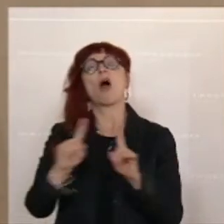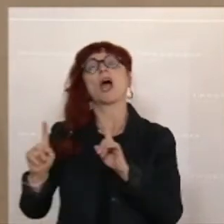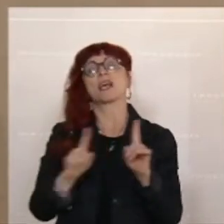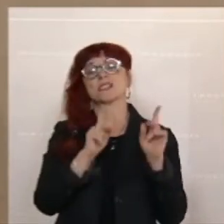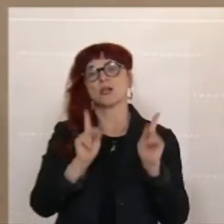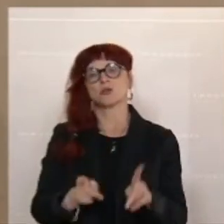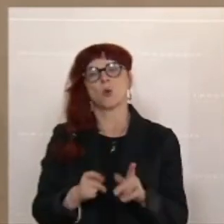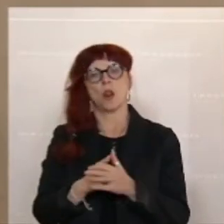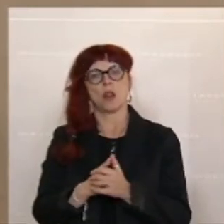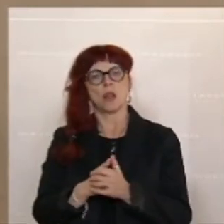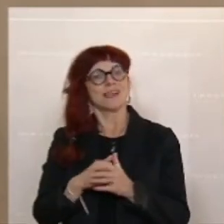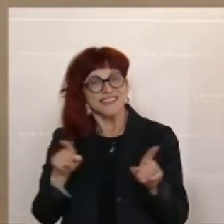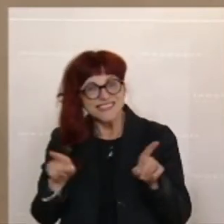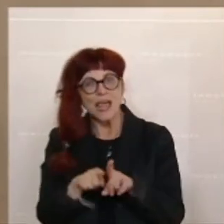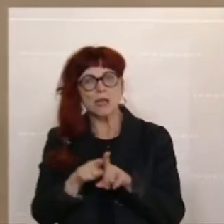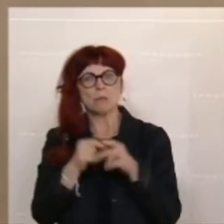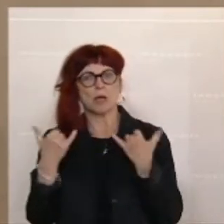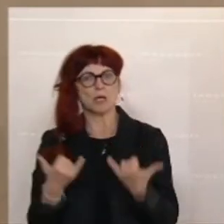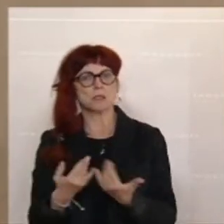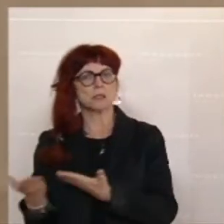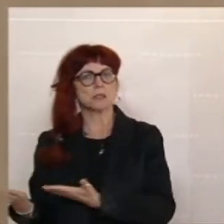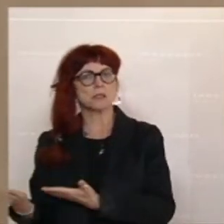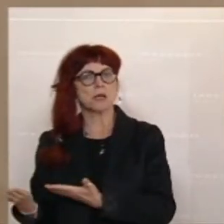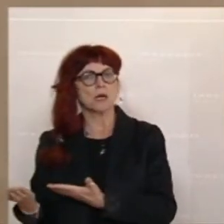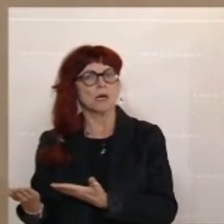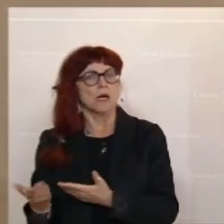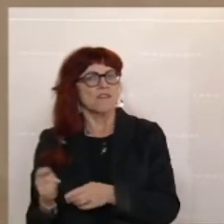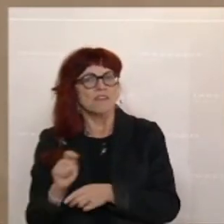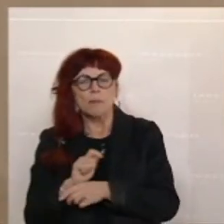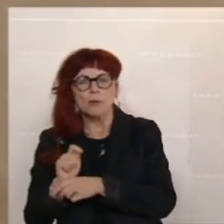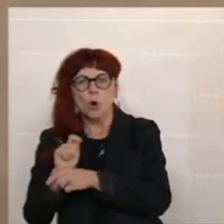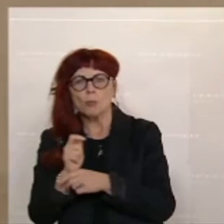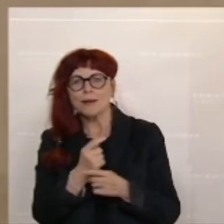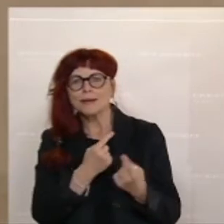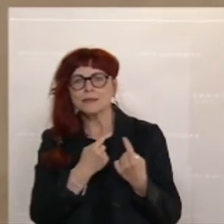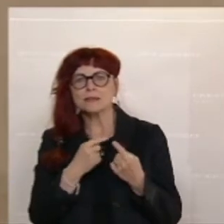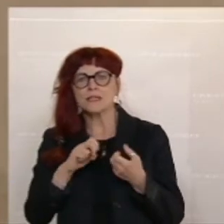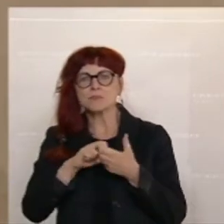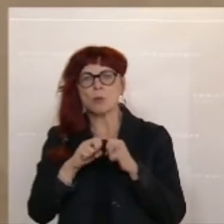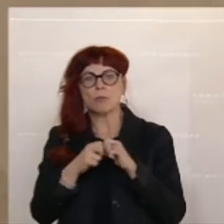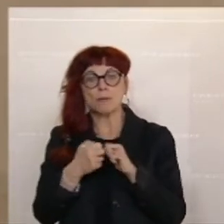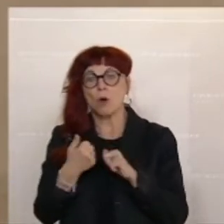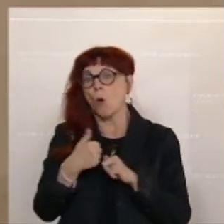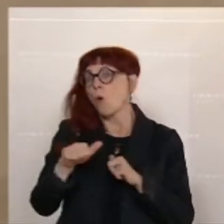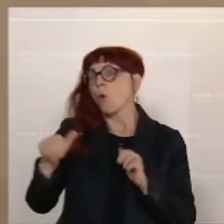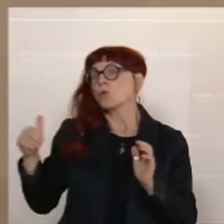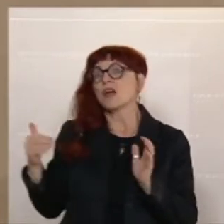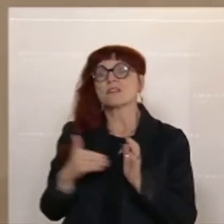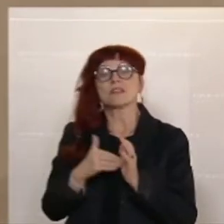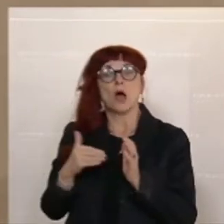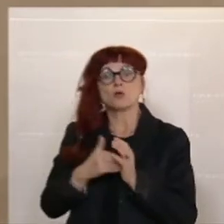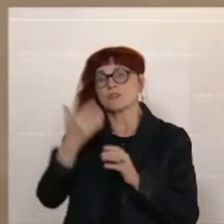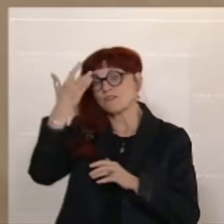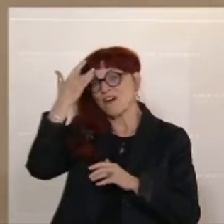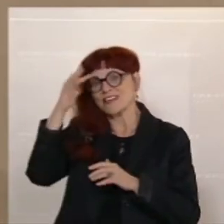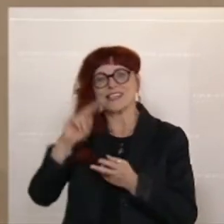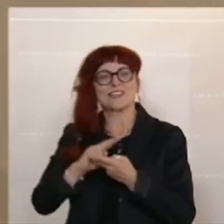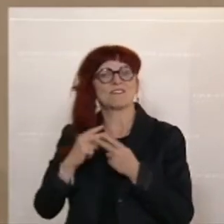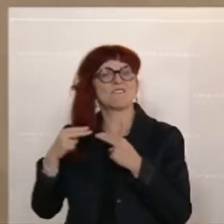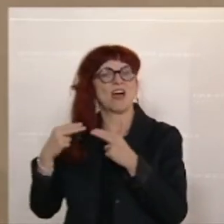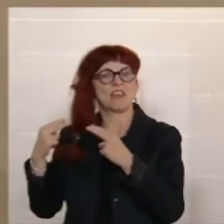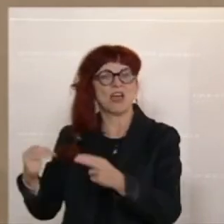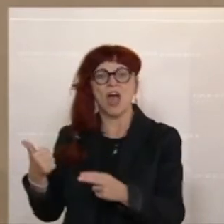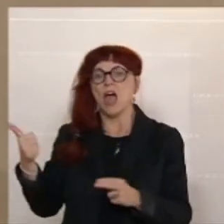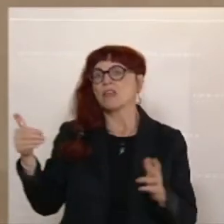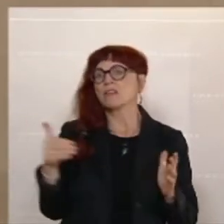Wir beobachten das Problem. Zu einem Zeitpunkt, wo Hunderttausende nicht wissen, Tausende Betriebe keine Information